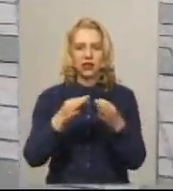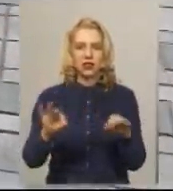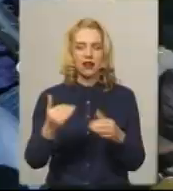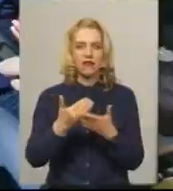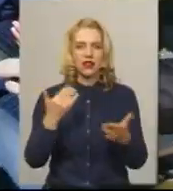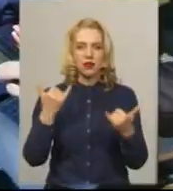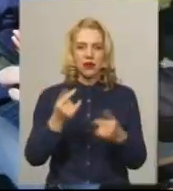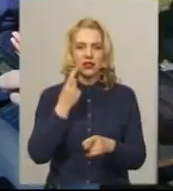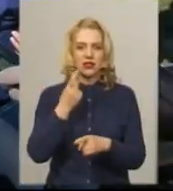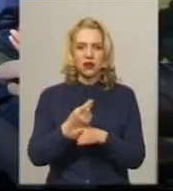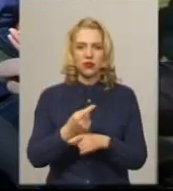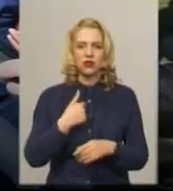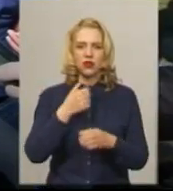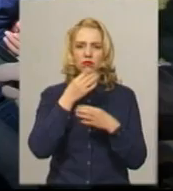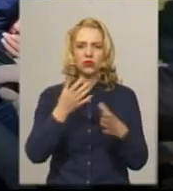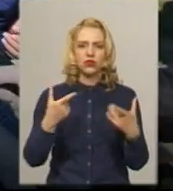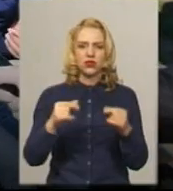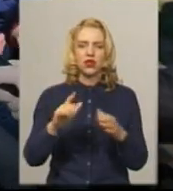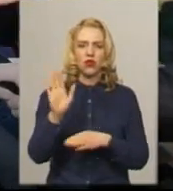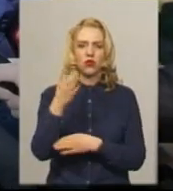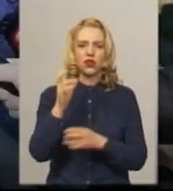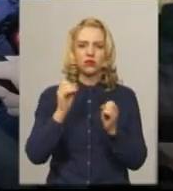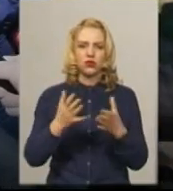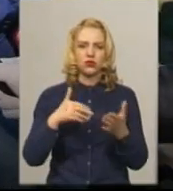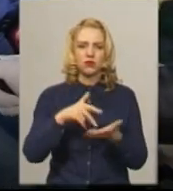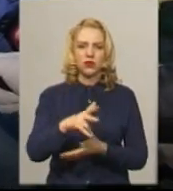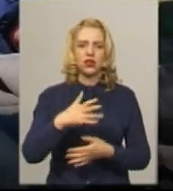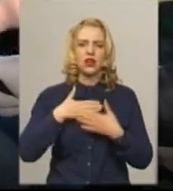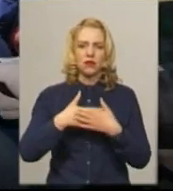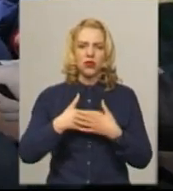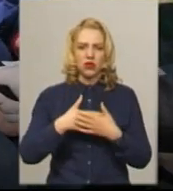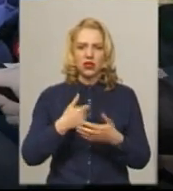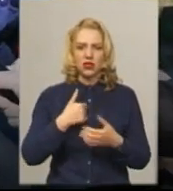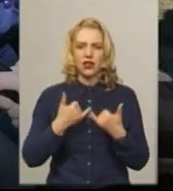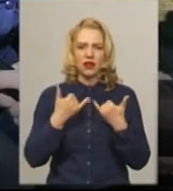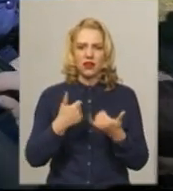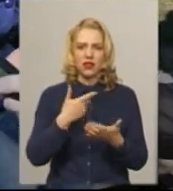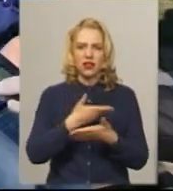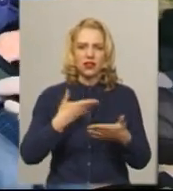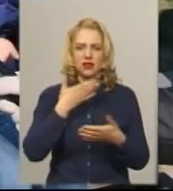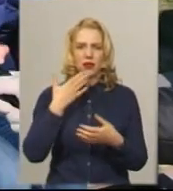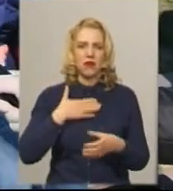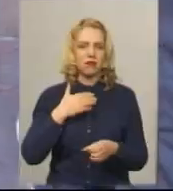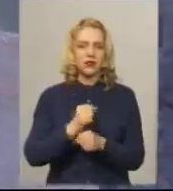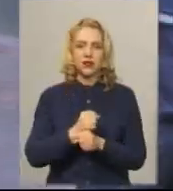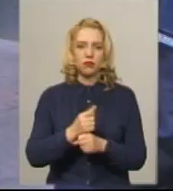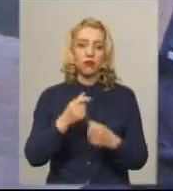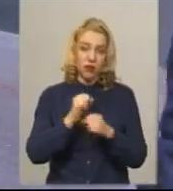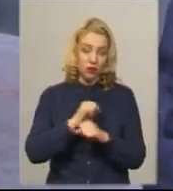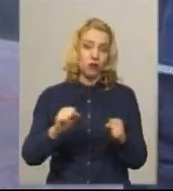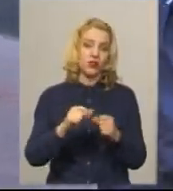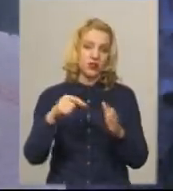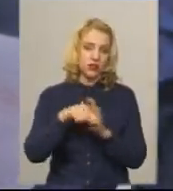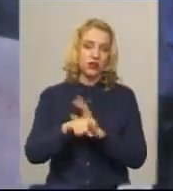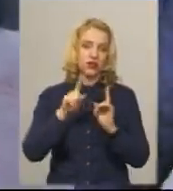заборонено. Та нам будь-де гуляти, аби просто вийти подихати воздухом. А так для нас не принципово йде. Не можна тут, значить, не буде. Далі